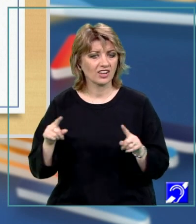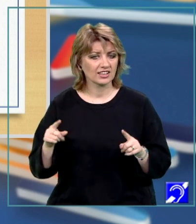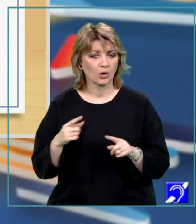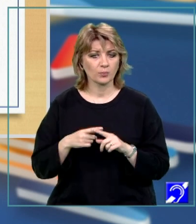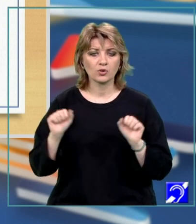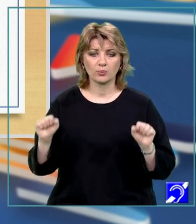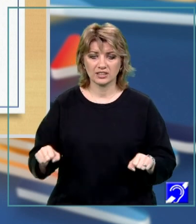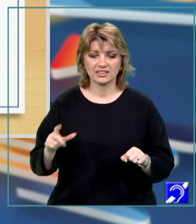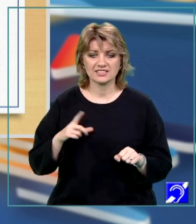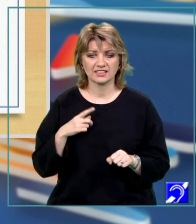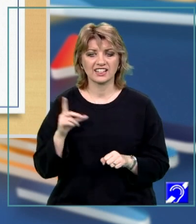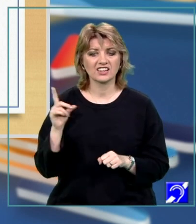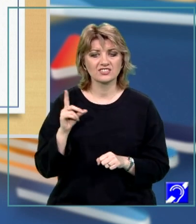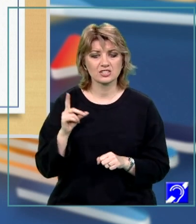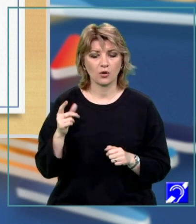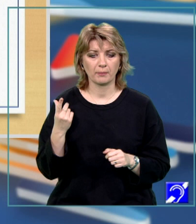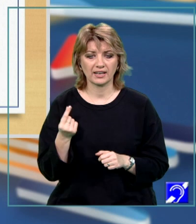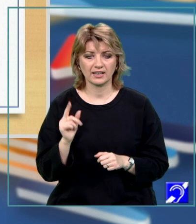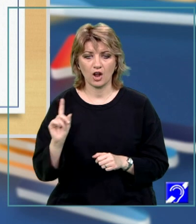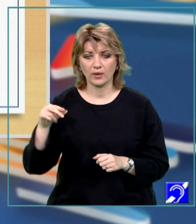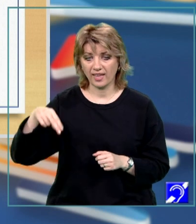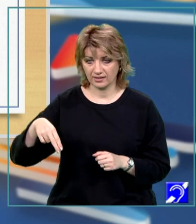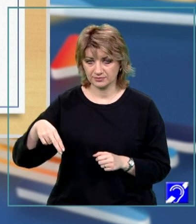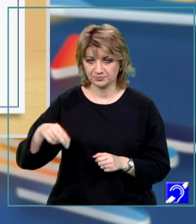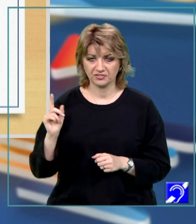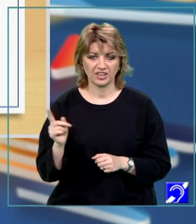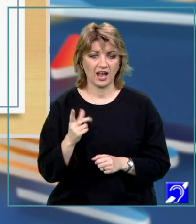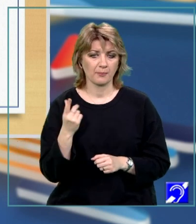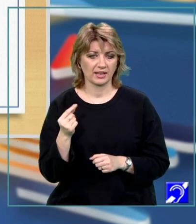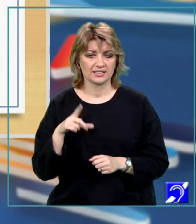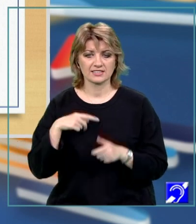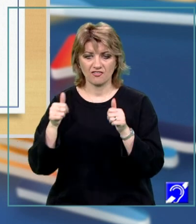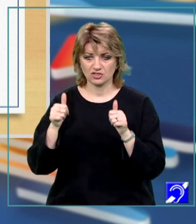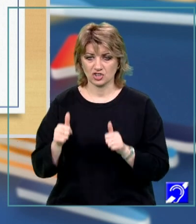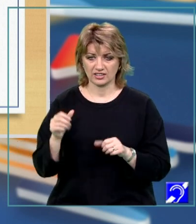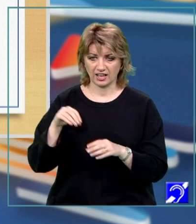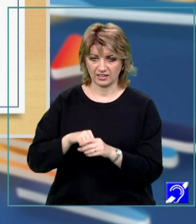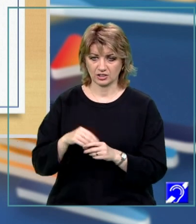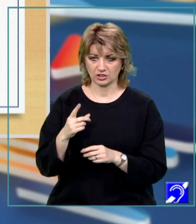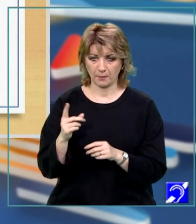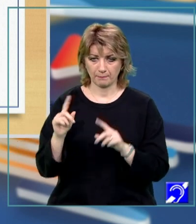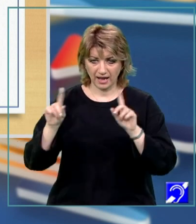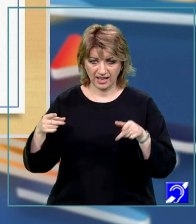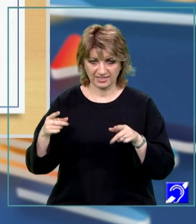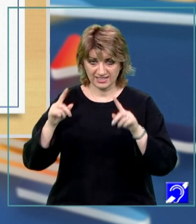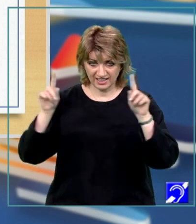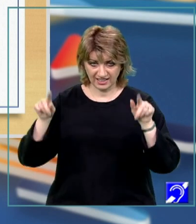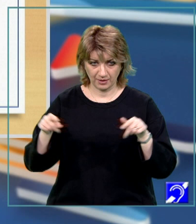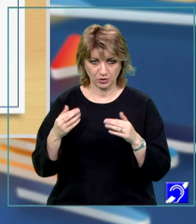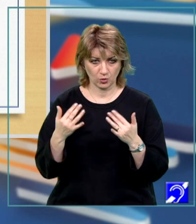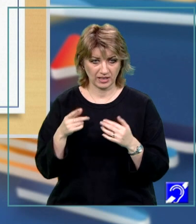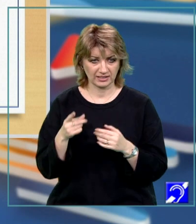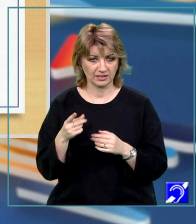proprietatea că sunt divizori perechii ai lui N. Fiecare perechie este afișată încadrată între paranteze drepte, numerele din